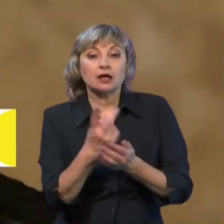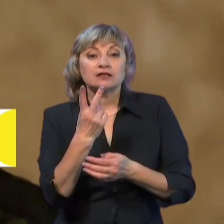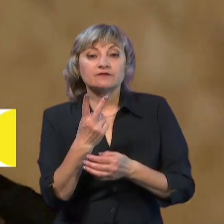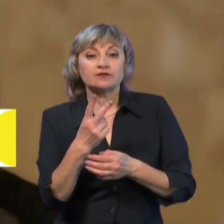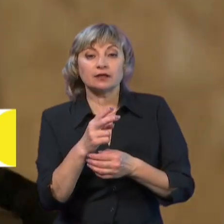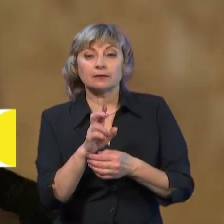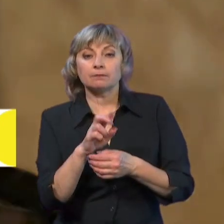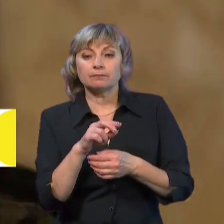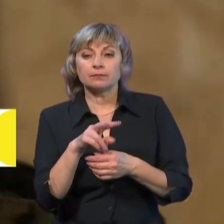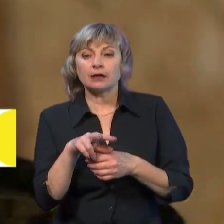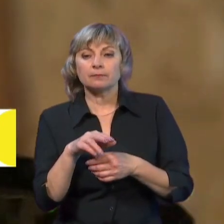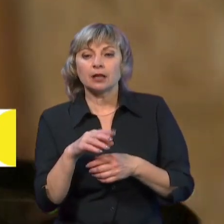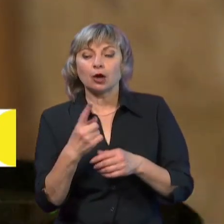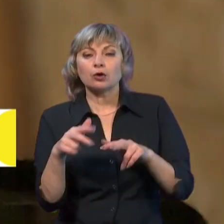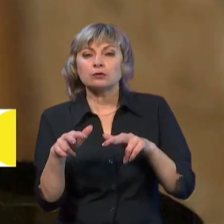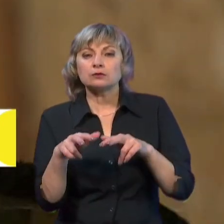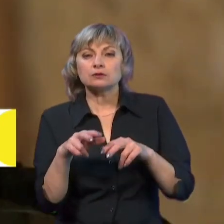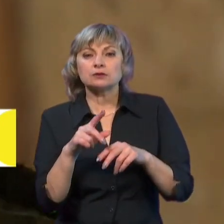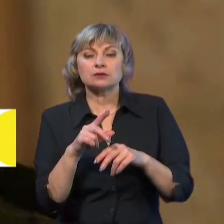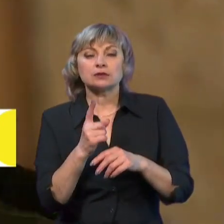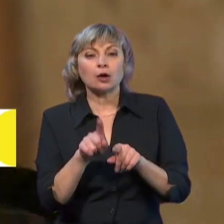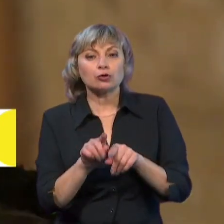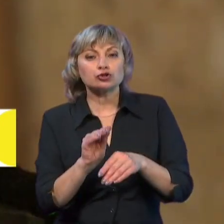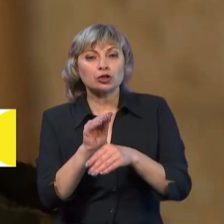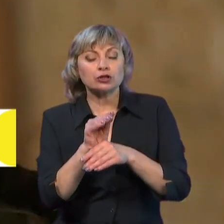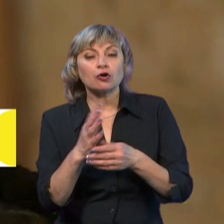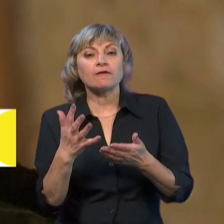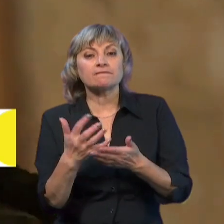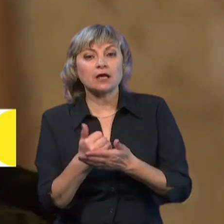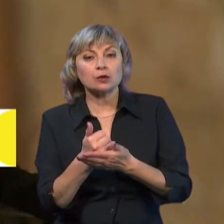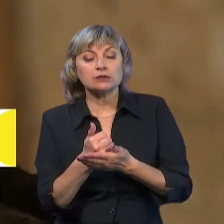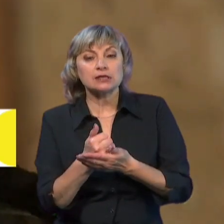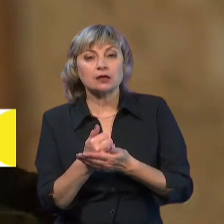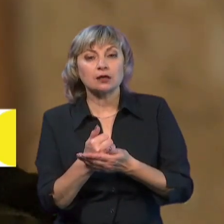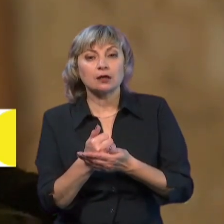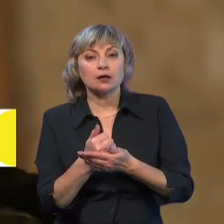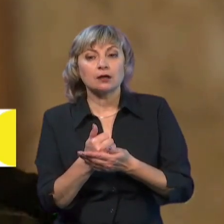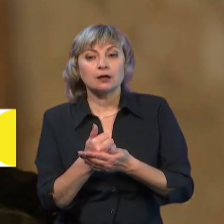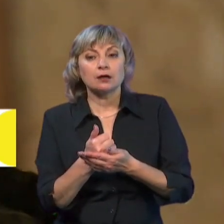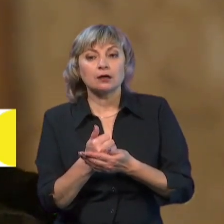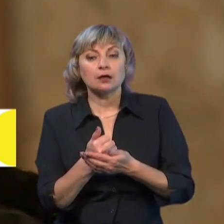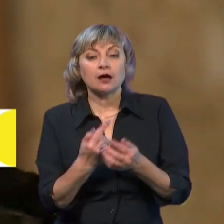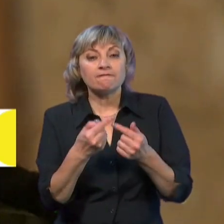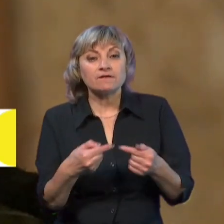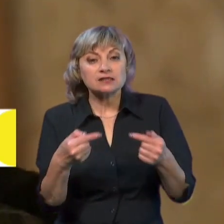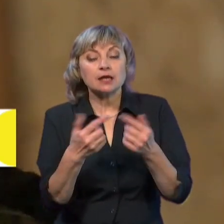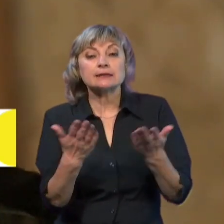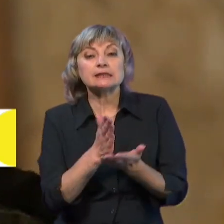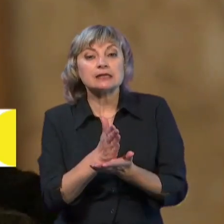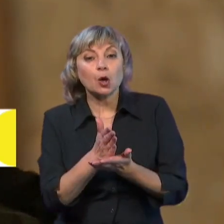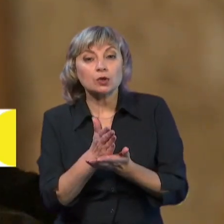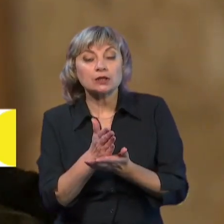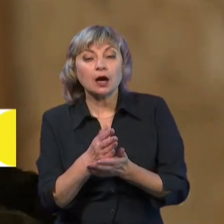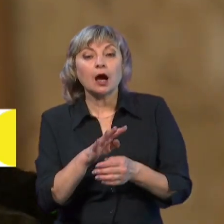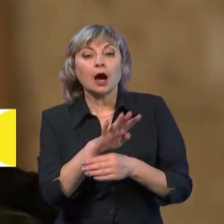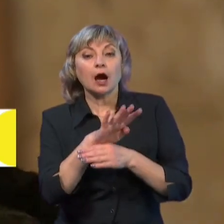МТЛБ, одна з ЗУшкою. Також додатково вдалося визначити, де знаходилися